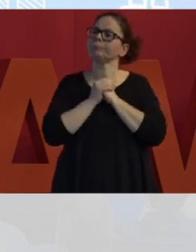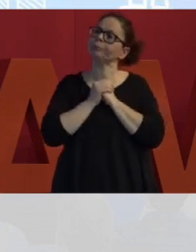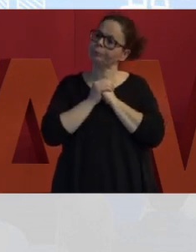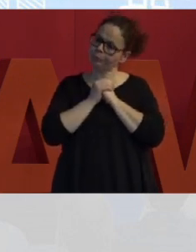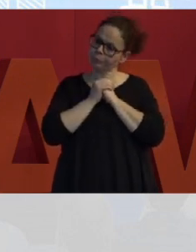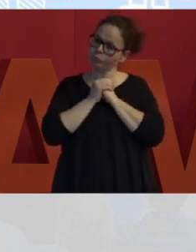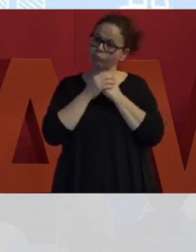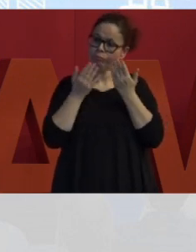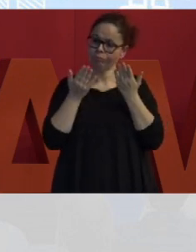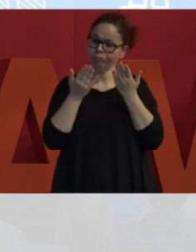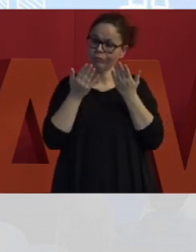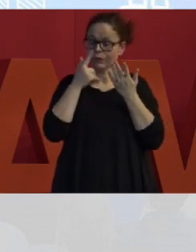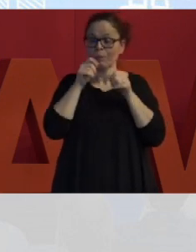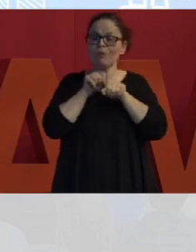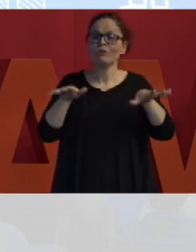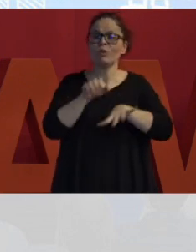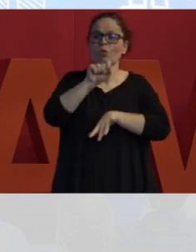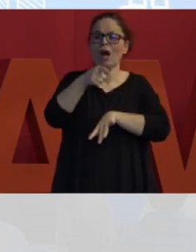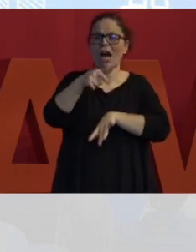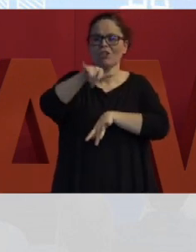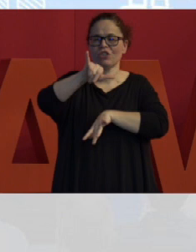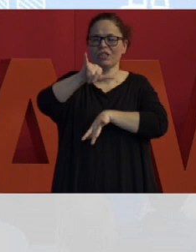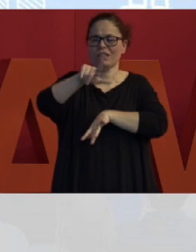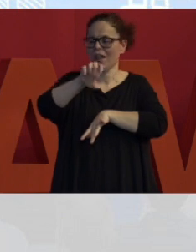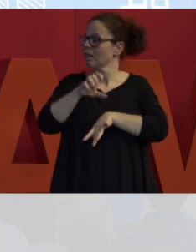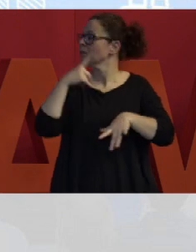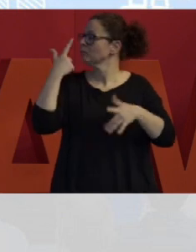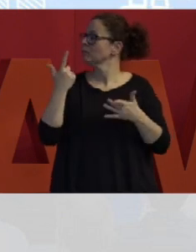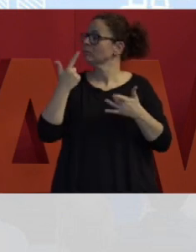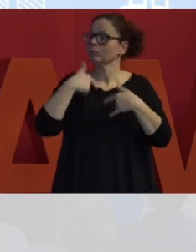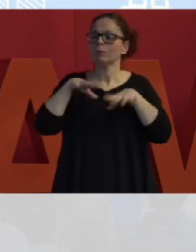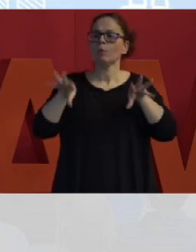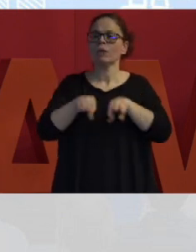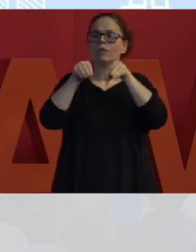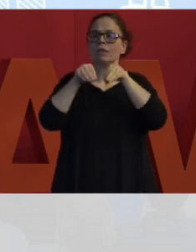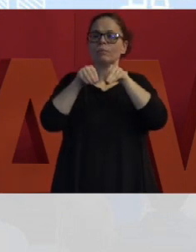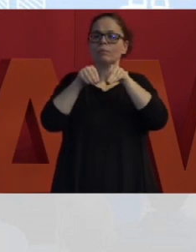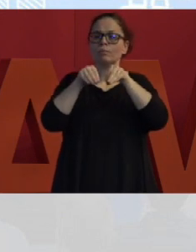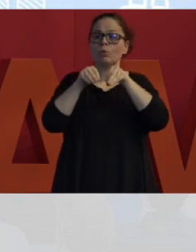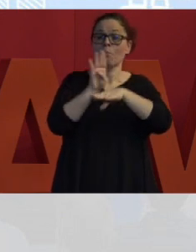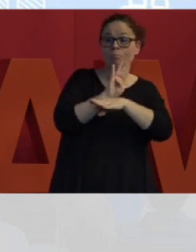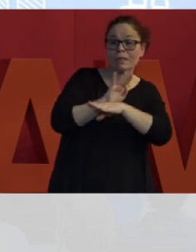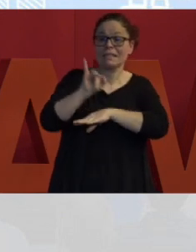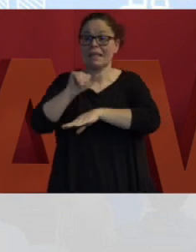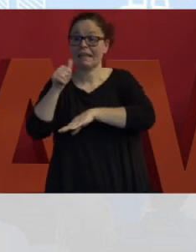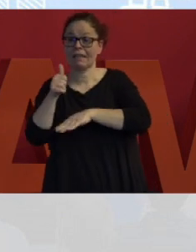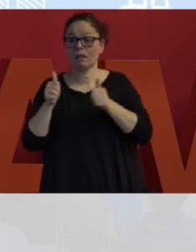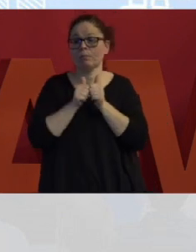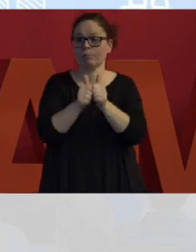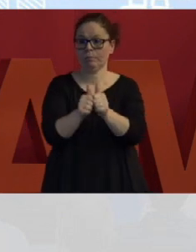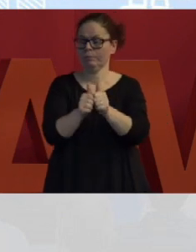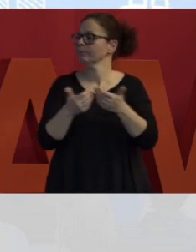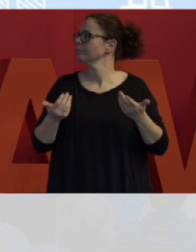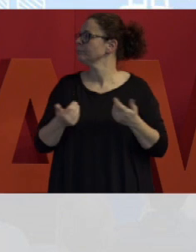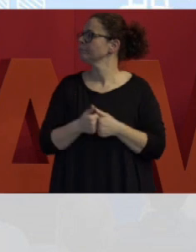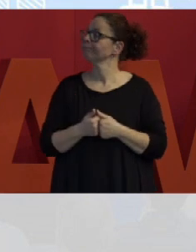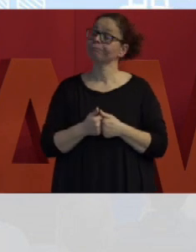sviluppo agile siamo partiti insieme business ed IT fin dal calcio d'inizio. Abbiamo organizzato una